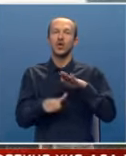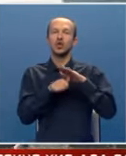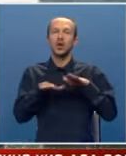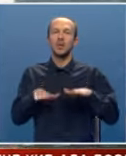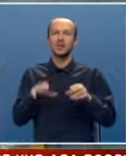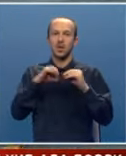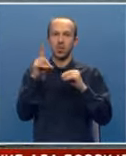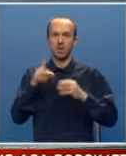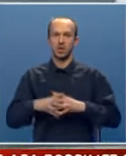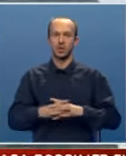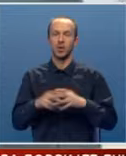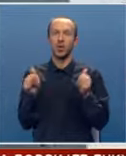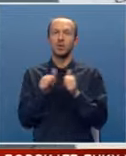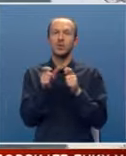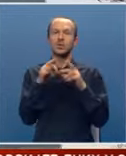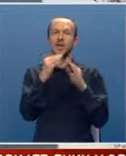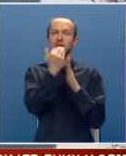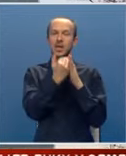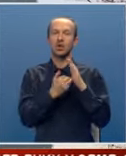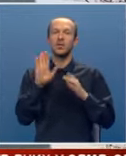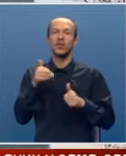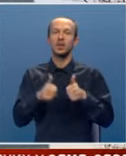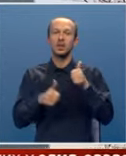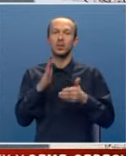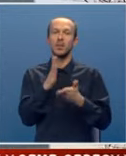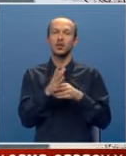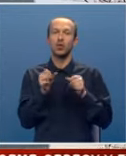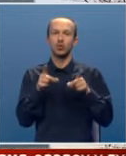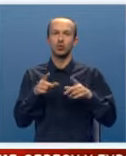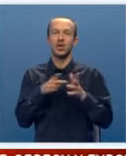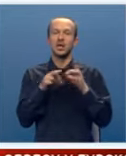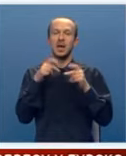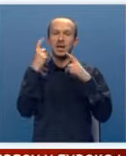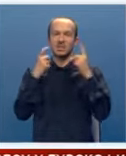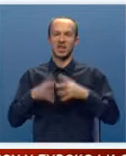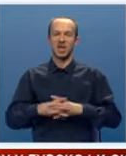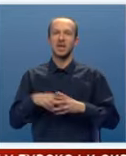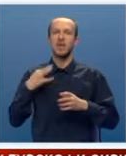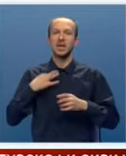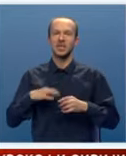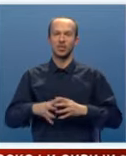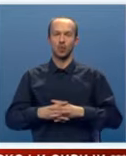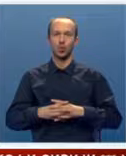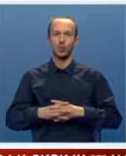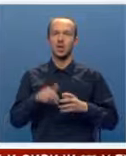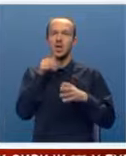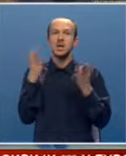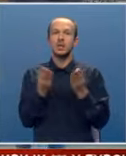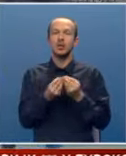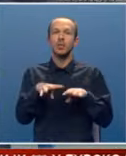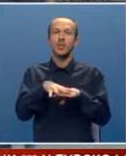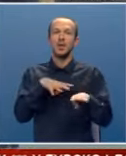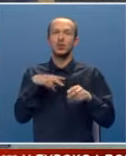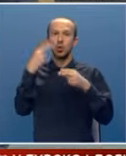mjesta u obiv. U skladu sa zakonom njihove kandidature bit će upućene na razmatranje predsjedništvu i zajedničkoj